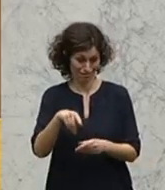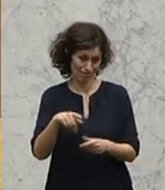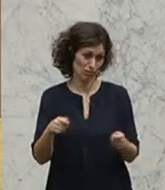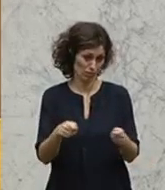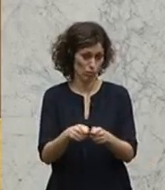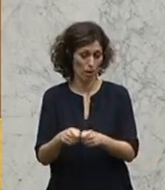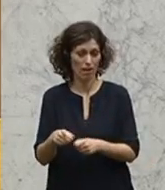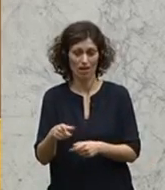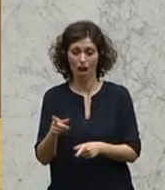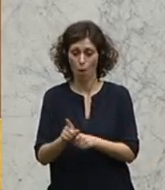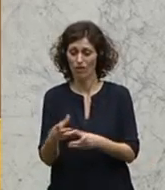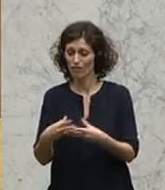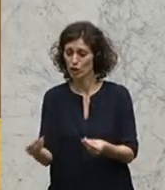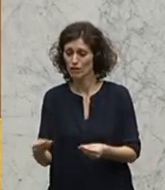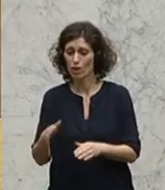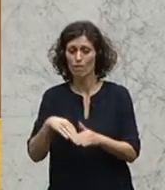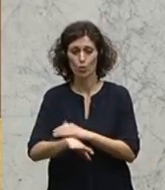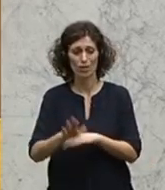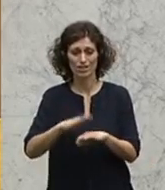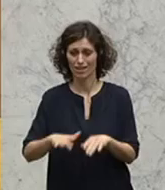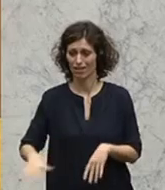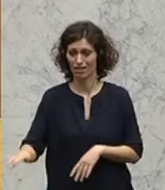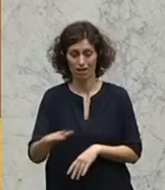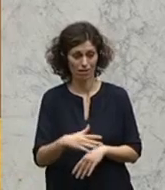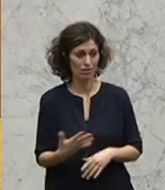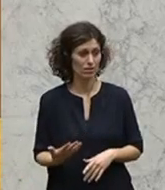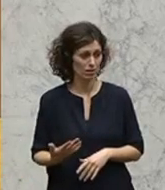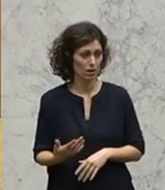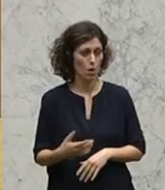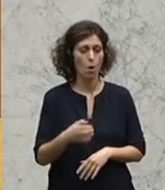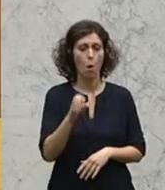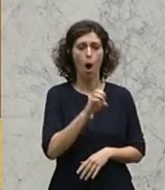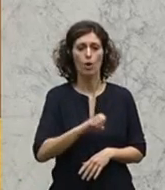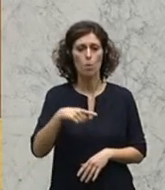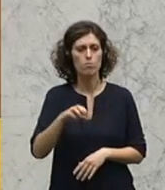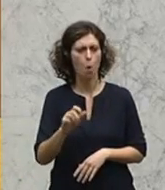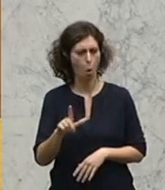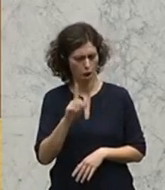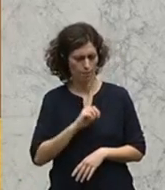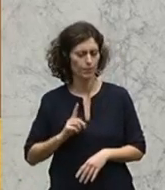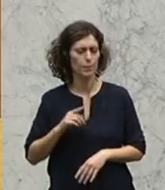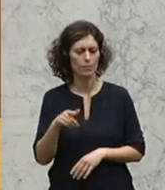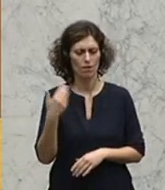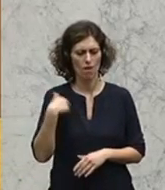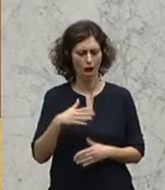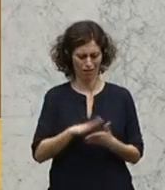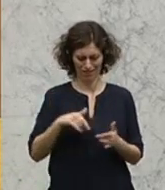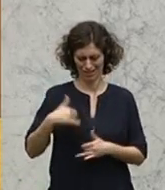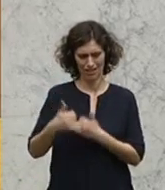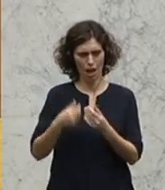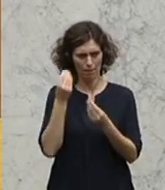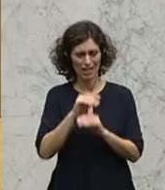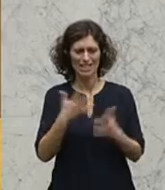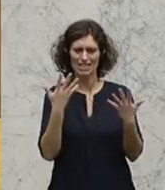mit den verschwundenen Flüchtlingskindern. Europol hat ja mitgeteilt Anfang dieses Jahres, dass rund 10